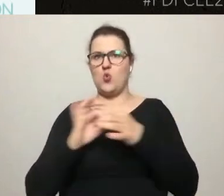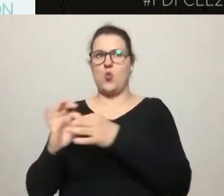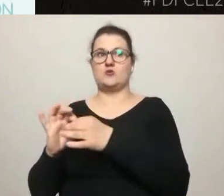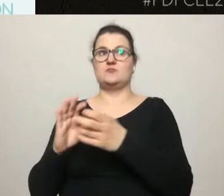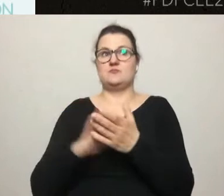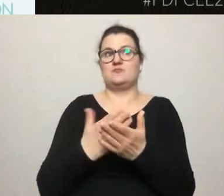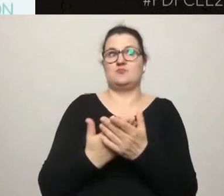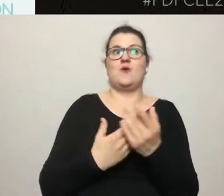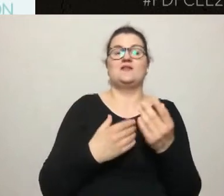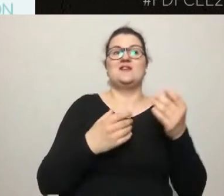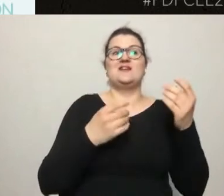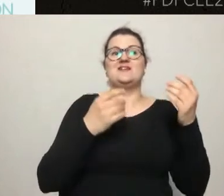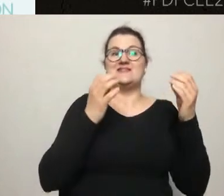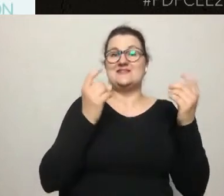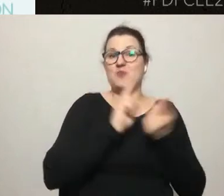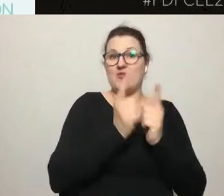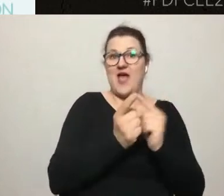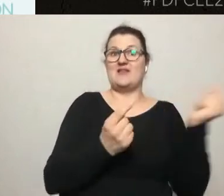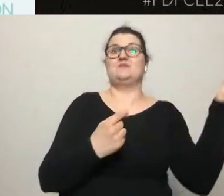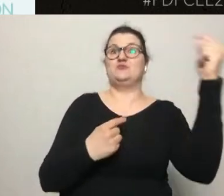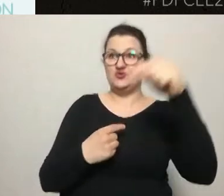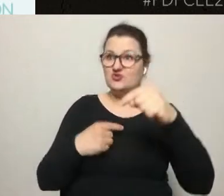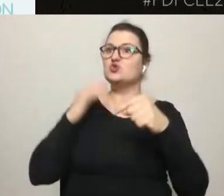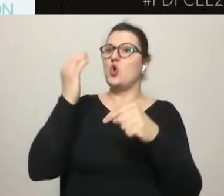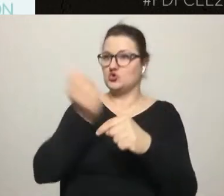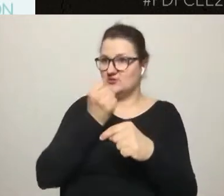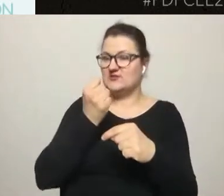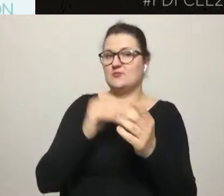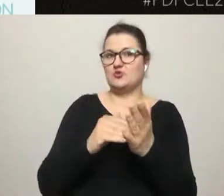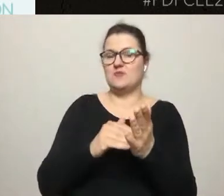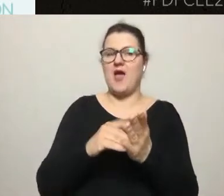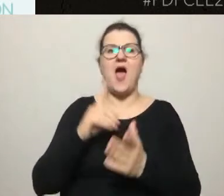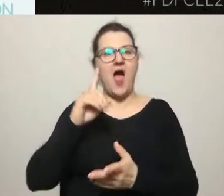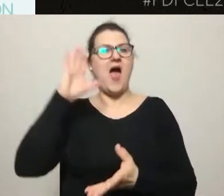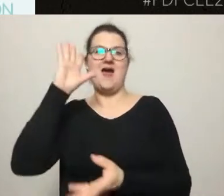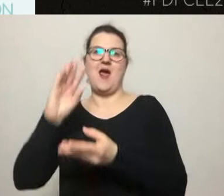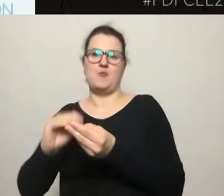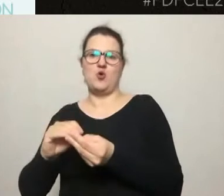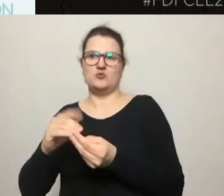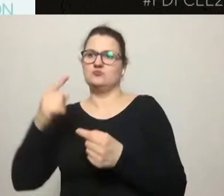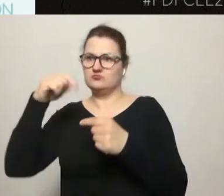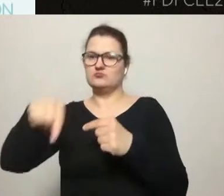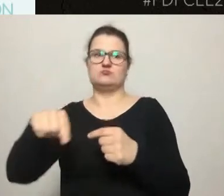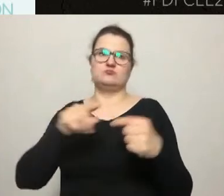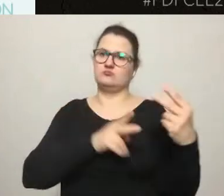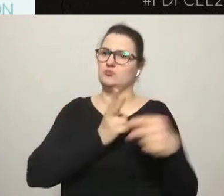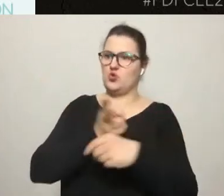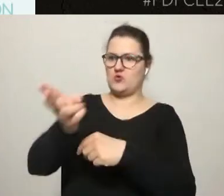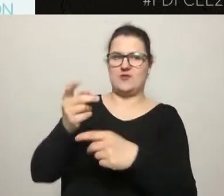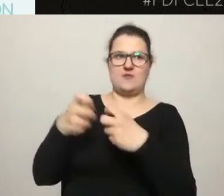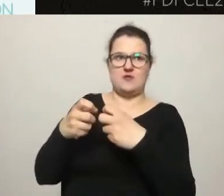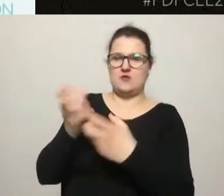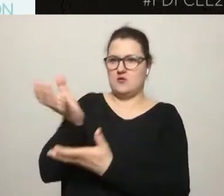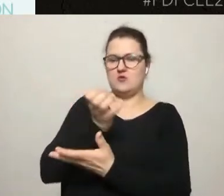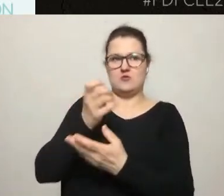a raport żyje w organizacji przez dłuższy czas. I też kilka osób zwróciło